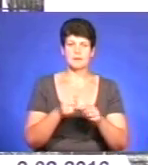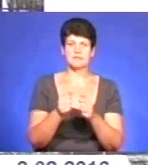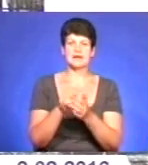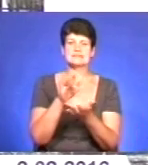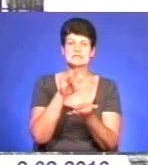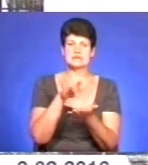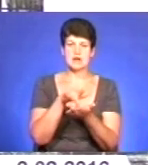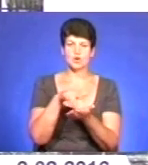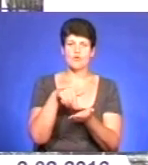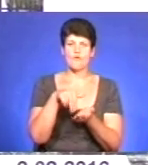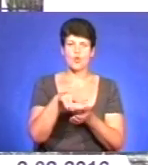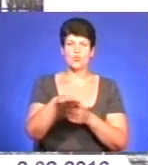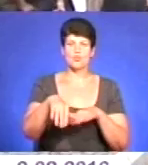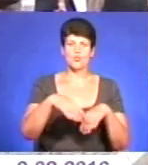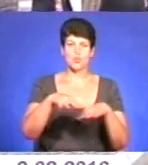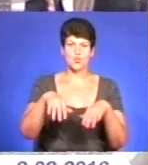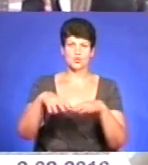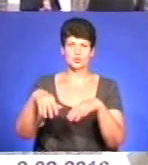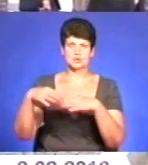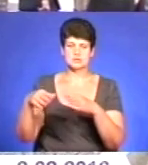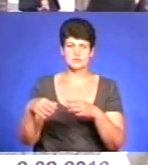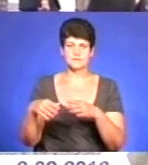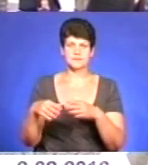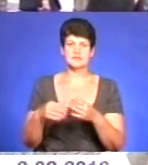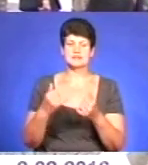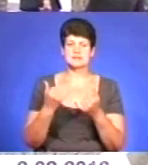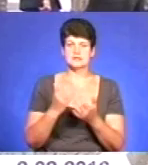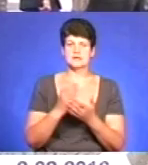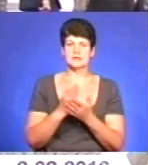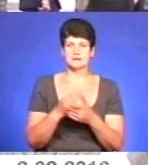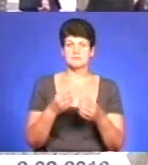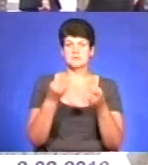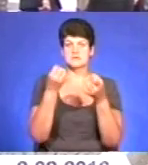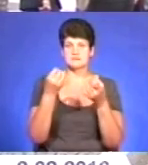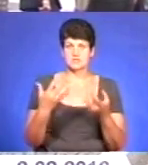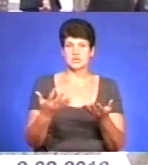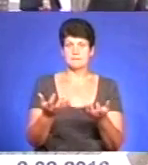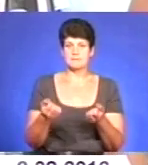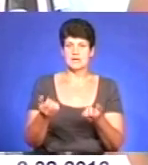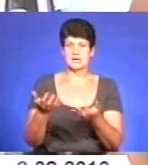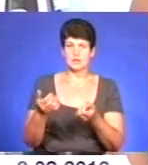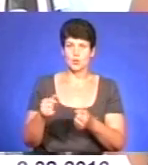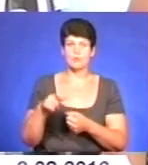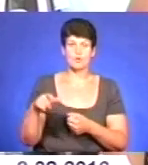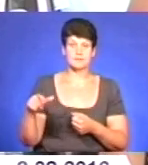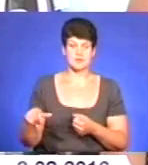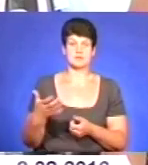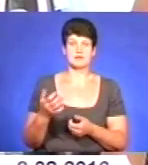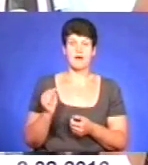входу зараз пусто, натомість відбувається звичний прийом громадян. А самих